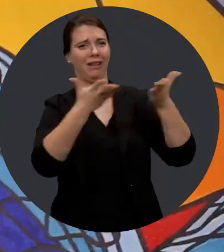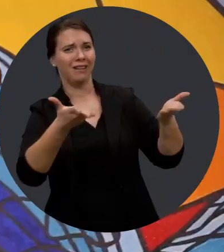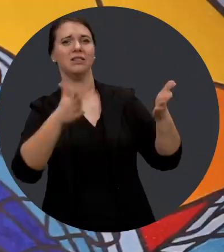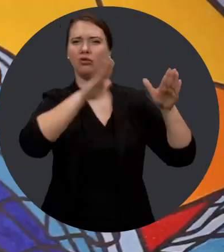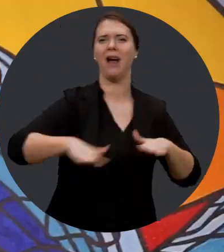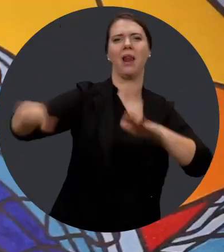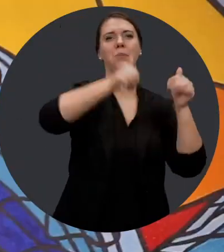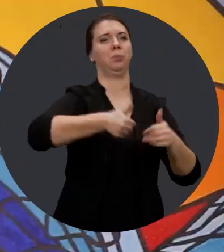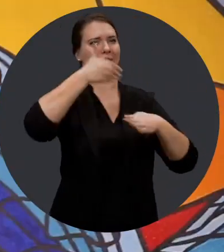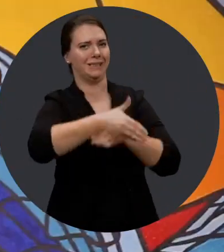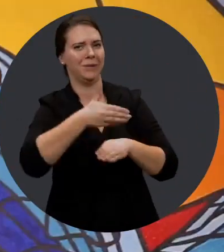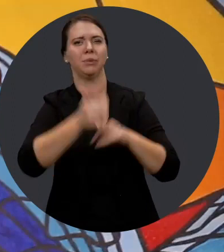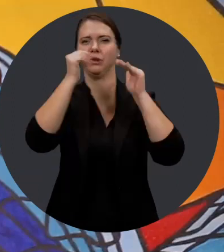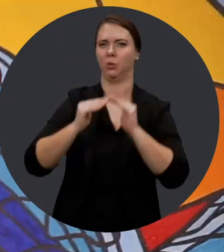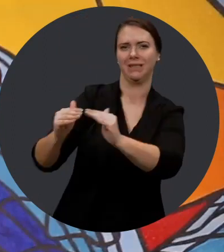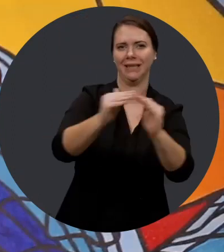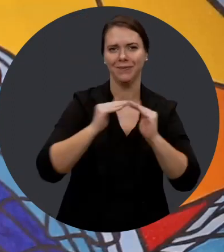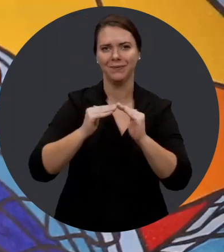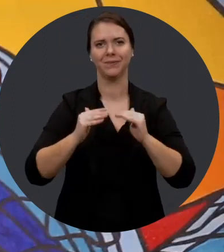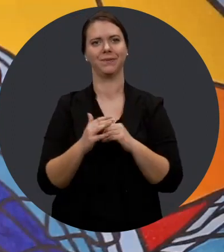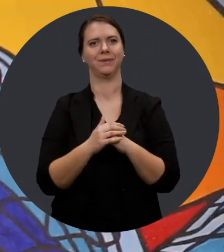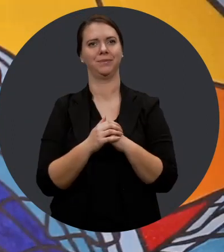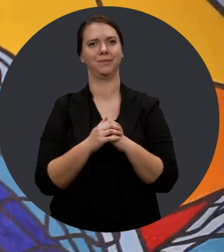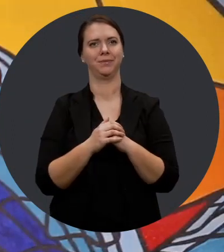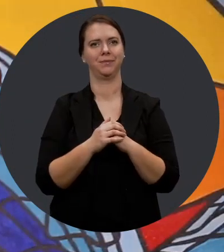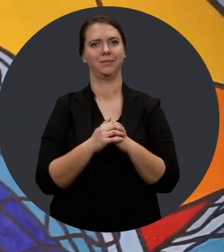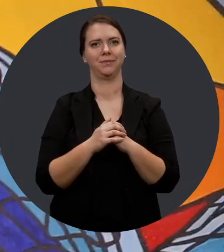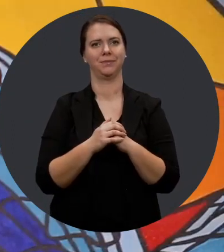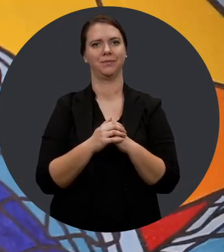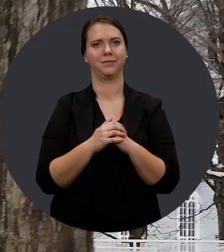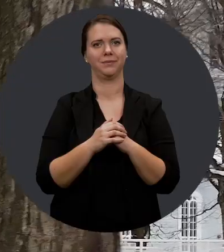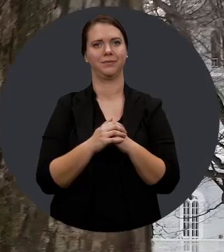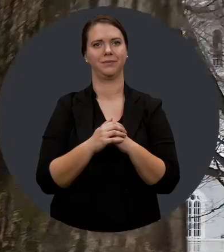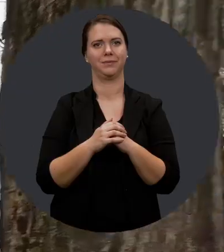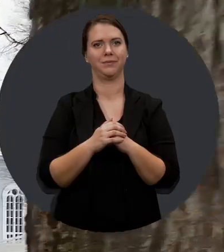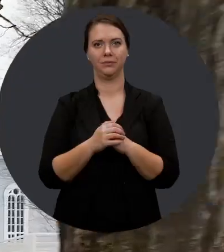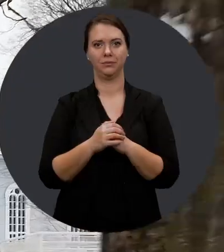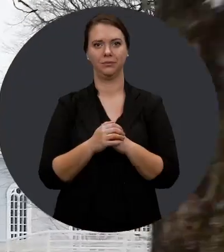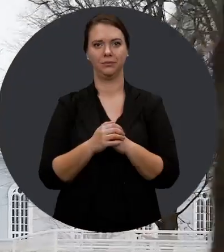loisirs, les infrastructures, les services aux citoyens en général plus accessibles, plus inclusifs.